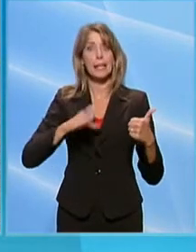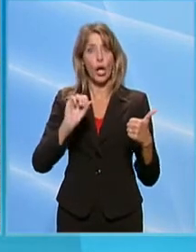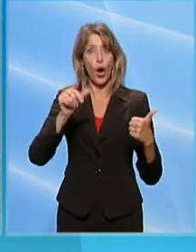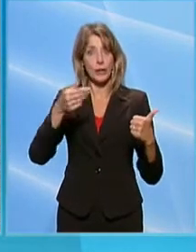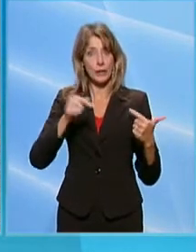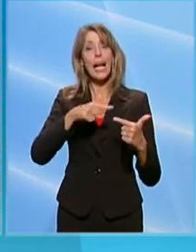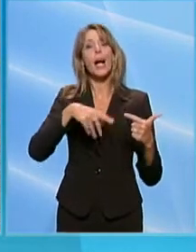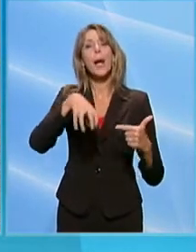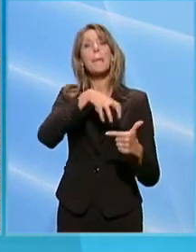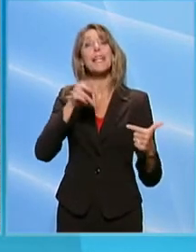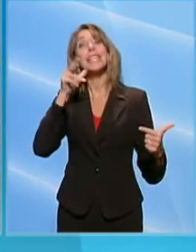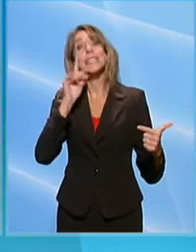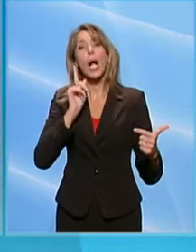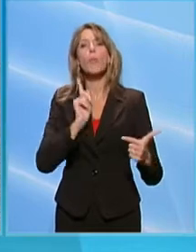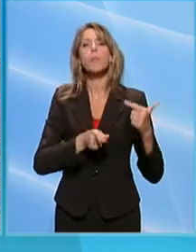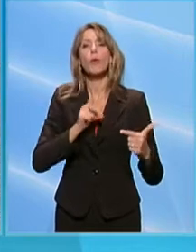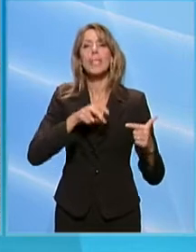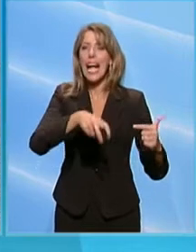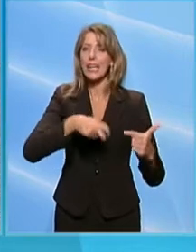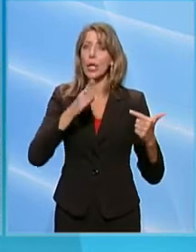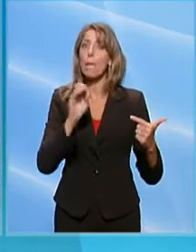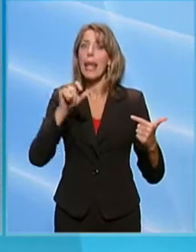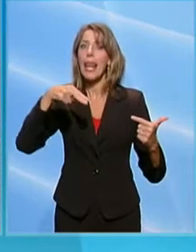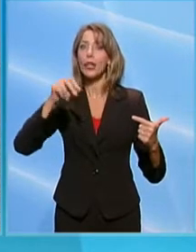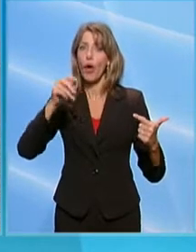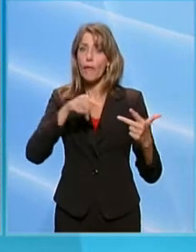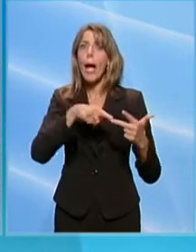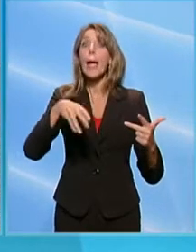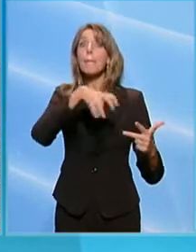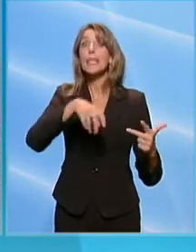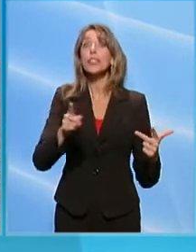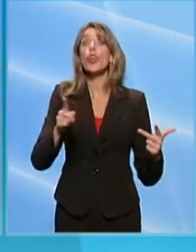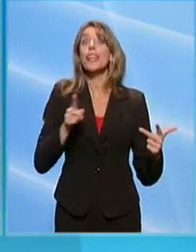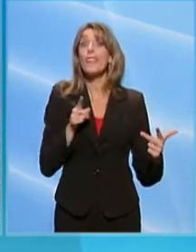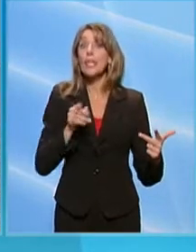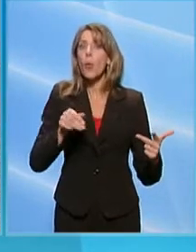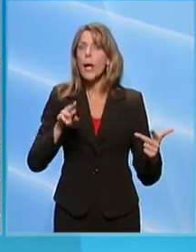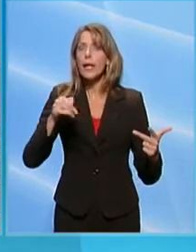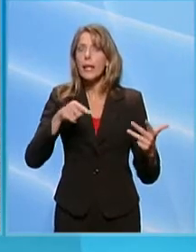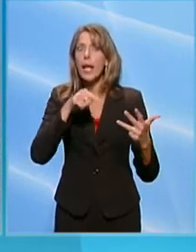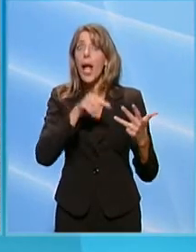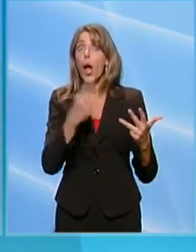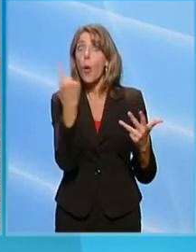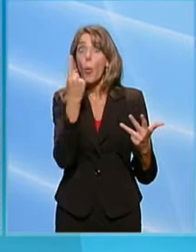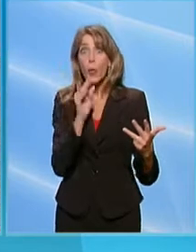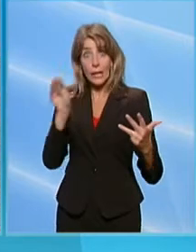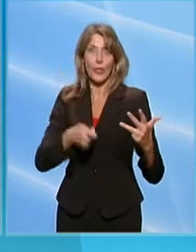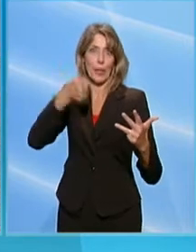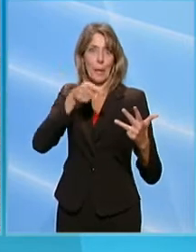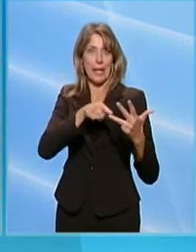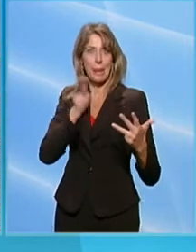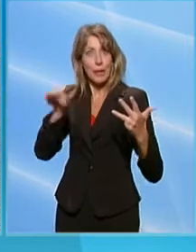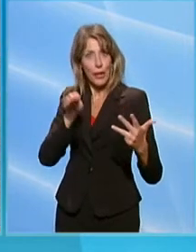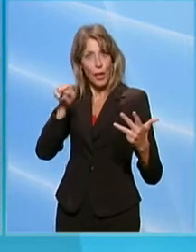ministra delle politiche agricole Bellanova, il ministro della Difesa Guerini e una interrogazione, la prima all